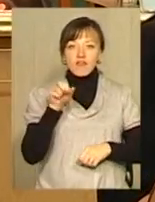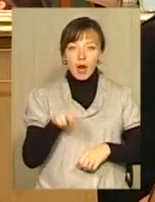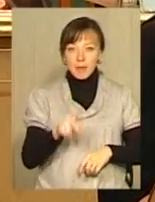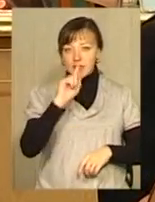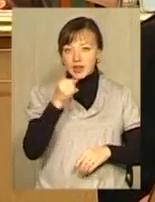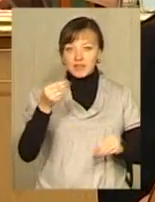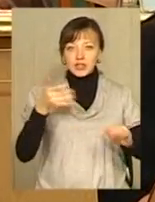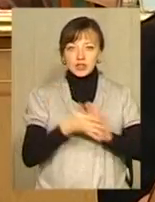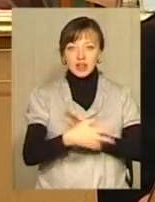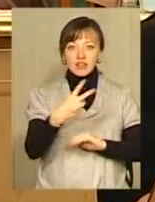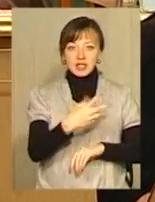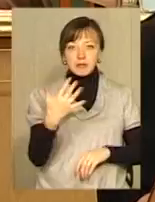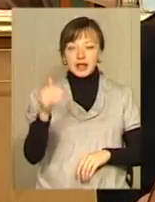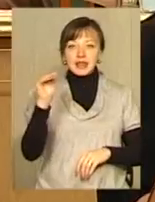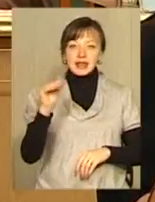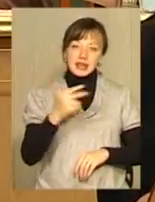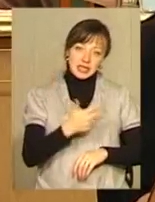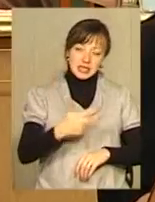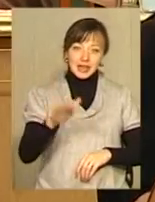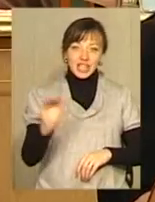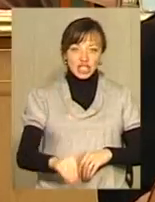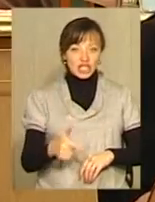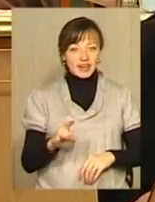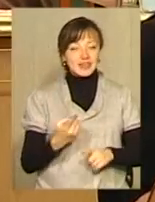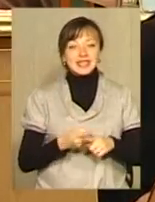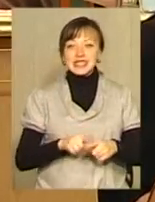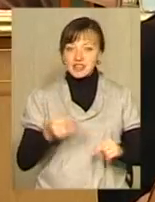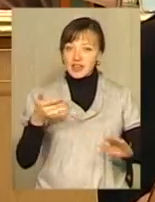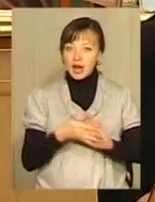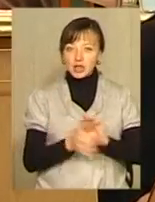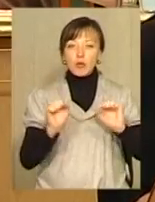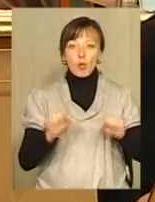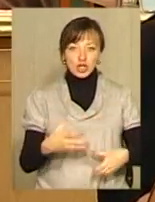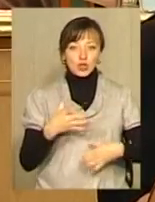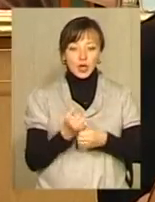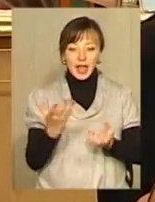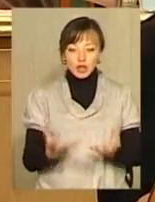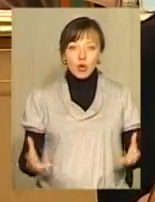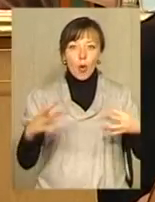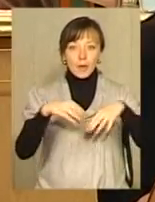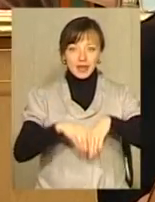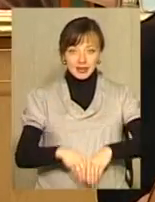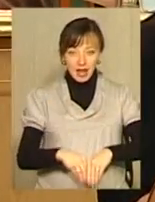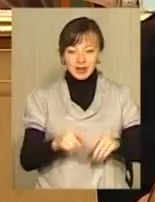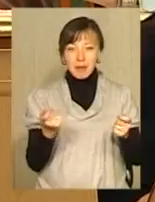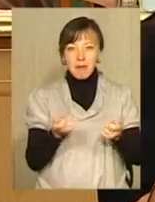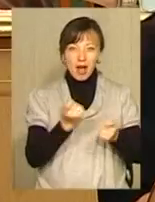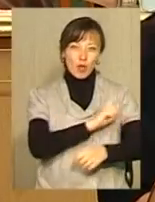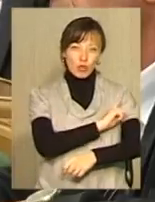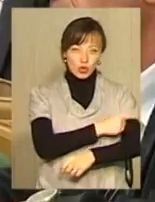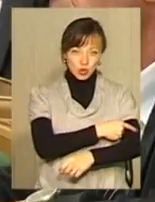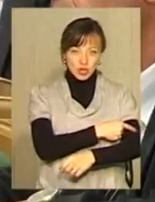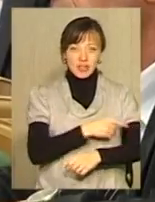витрачається біля 25-30 тисяч гривень. Ці витрати можна скоротити, якщо об'єднати малопотужні фельдшерські пункти з